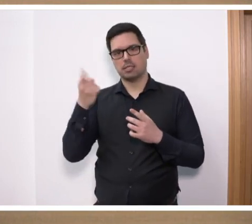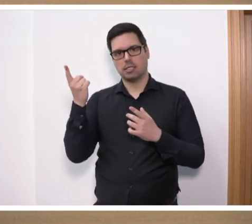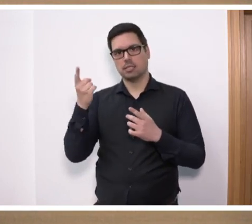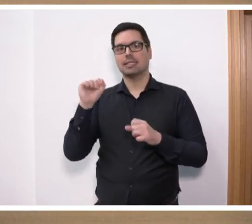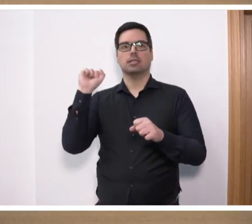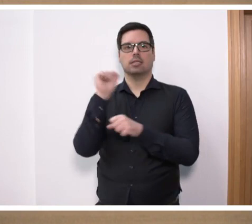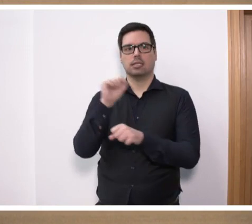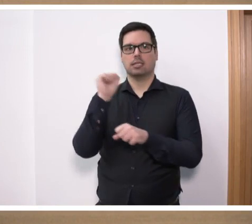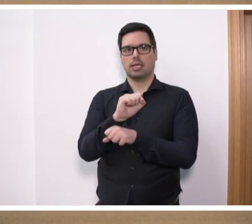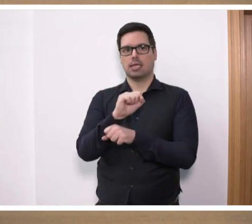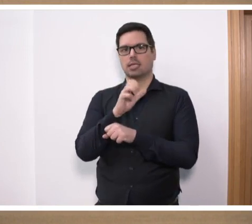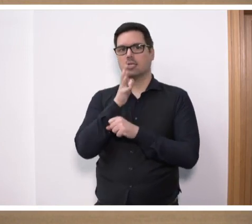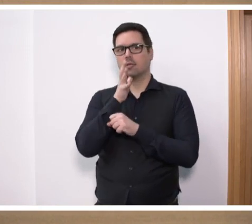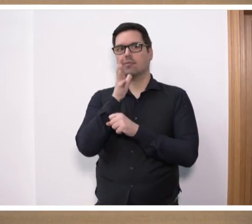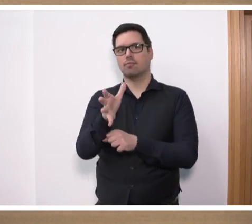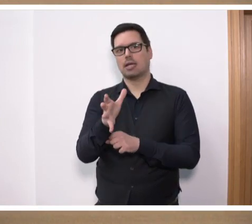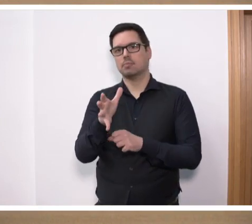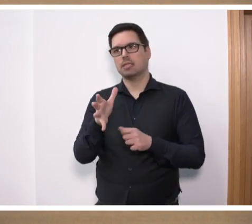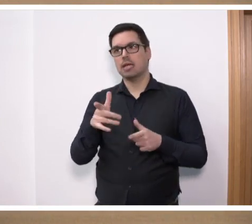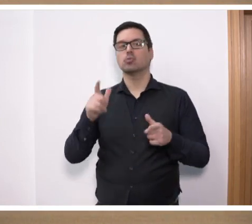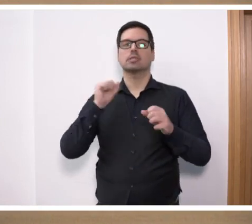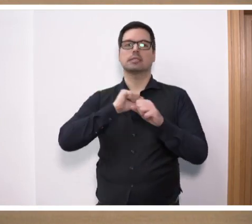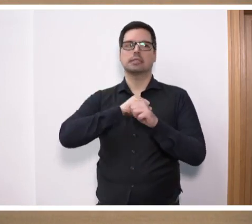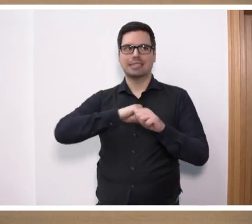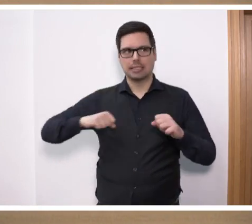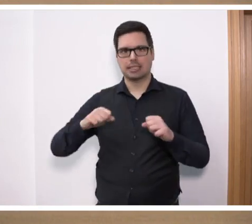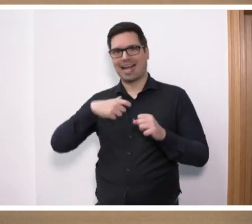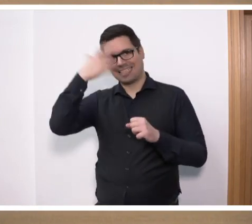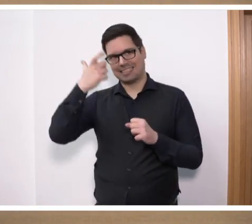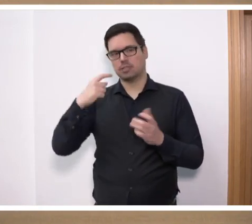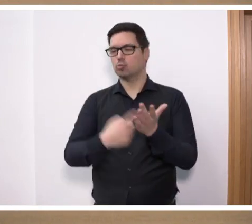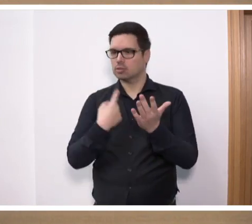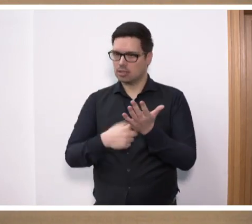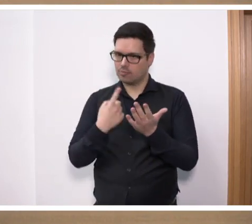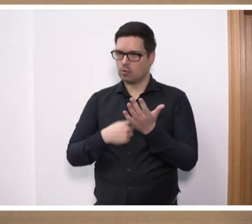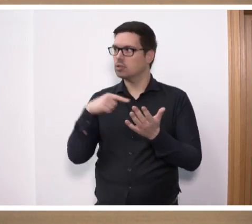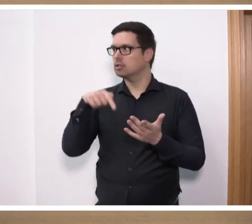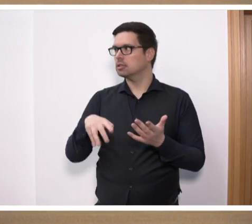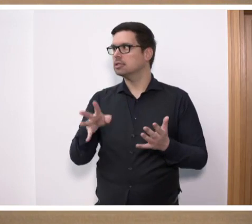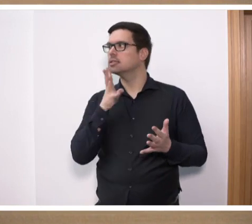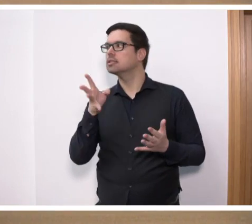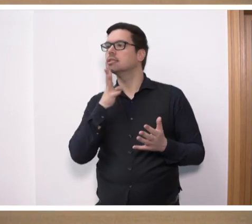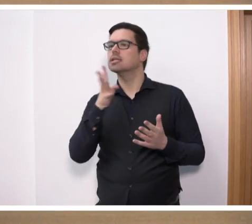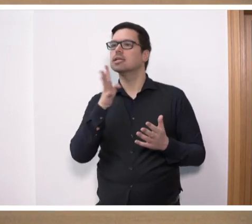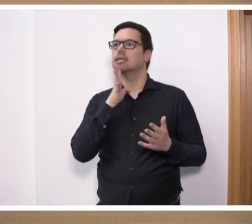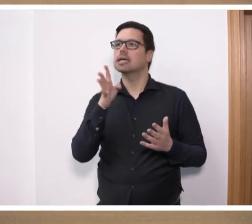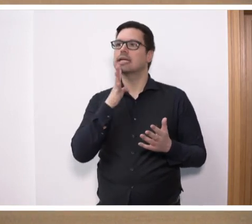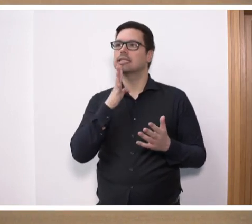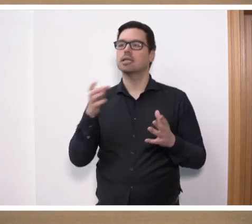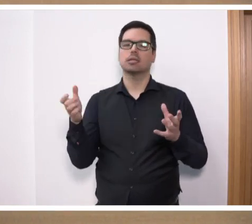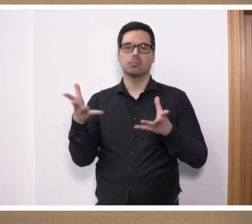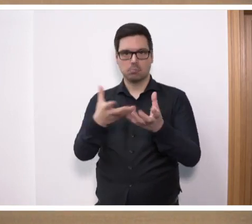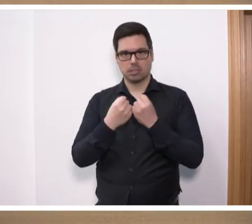gegen Fremdenhass, gegen Diskriminierung und gegen Rassismus eingefordert und diese Rede hat mich wirklich mitgenommen und ich sage